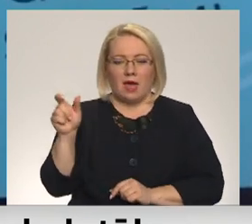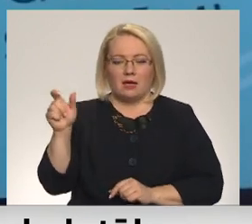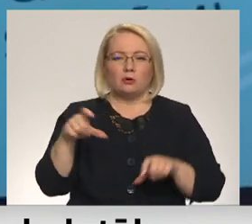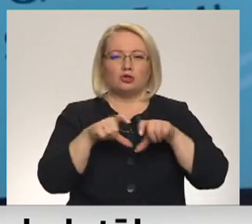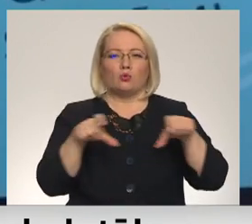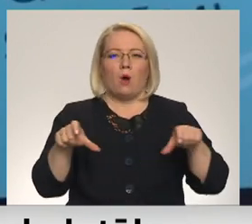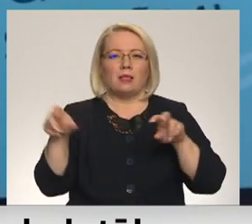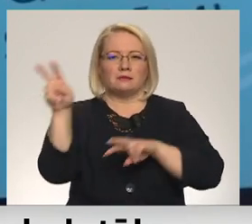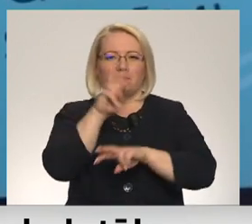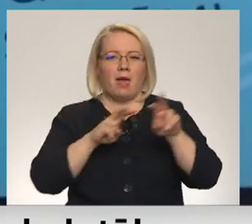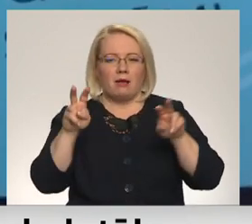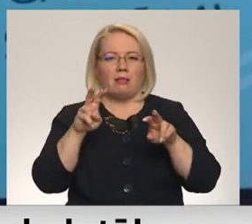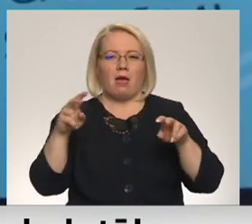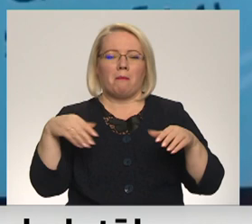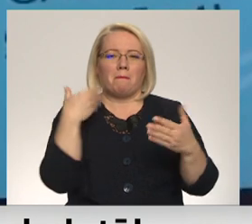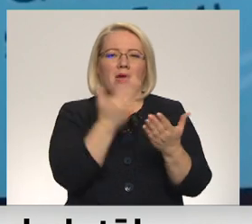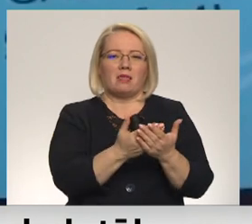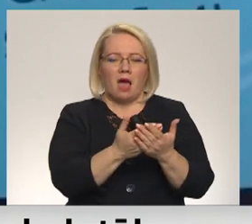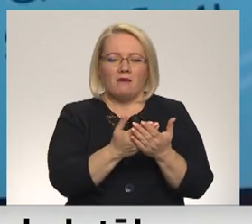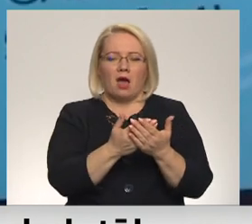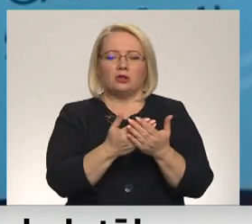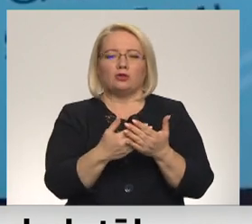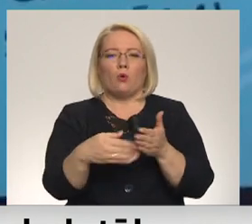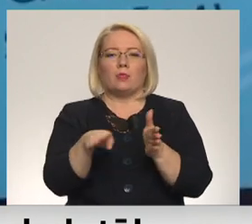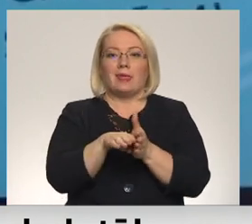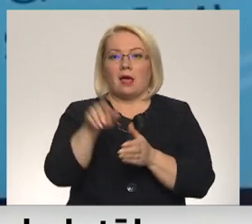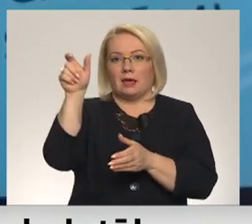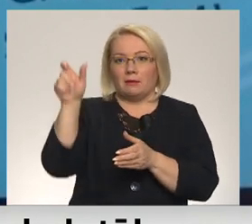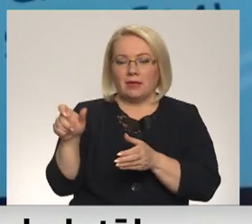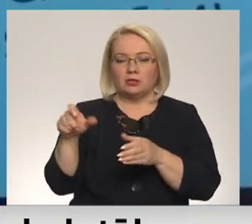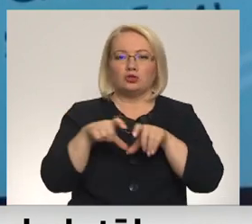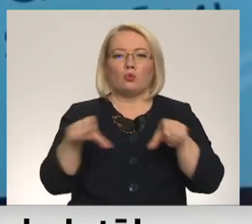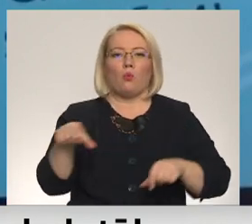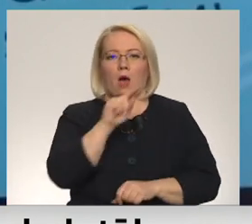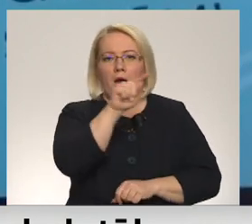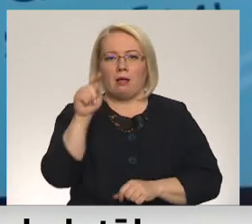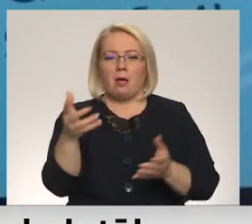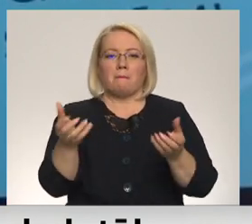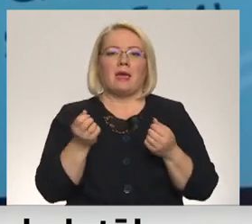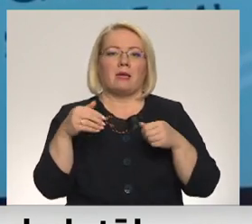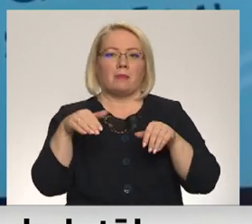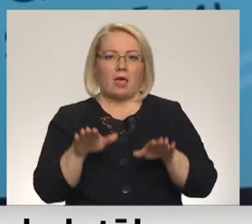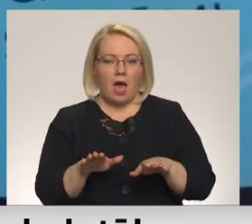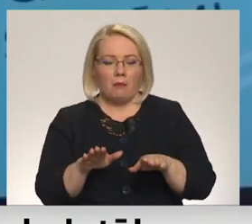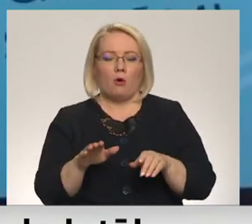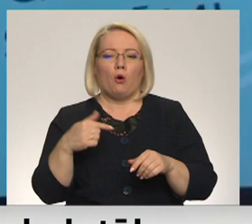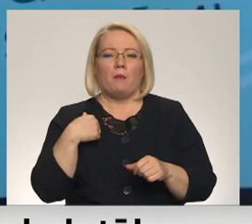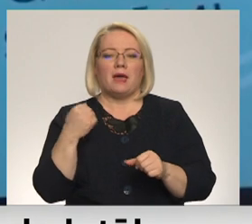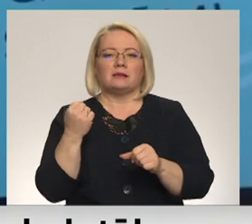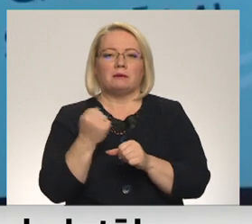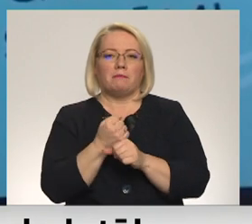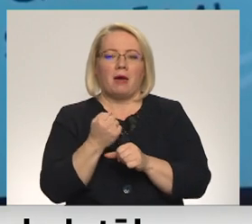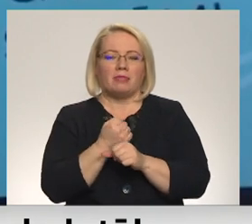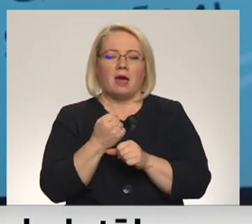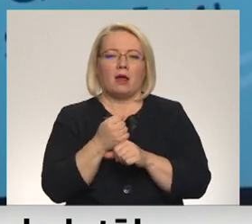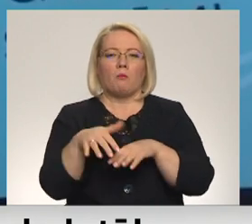piemeklētas un piedāvātas, dalībnieks no skolas ir tās, kas pieņem šo lēmumu. Te pašā laikā mēs padaram atvērti un publisku